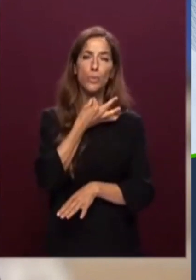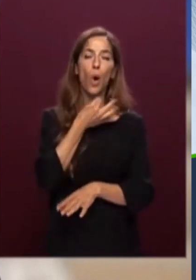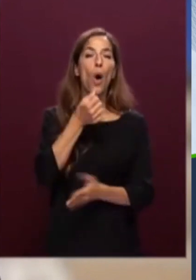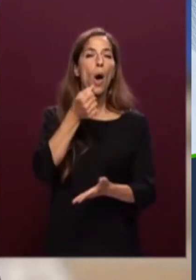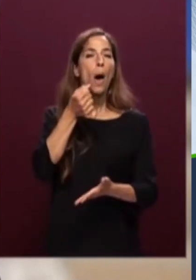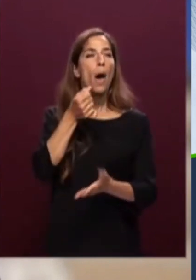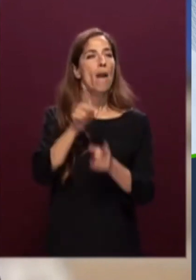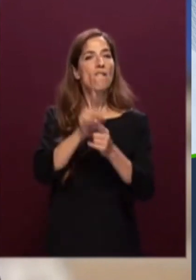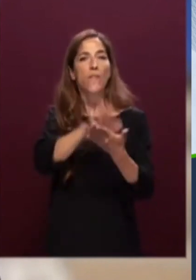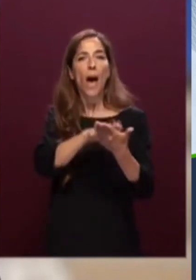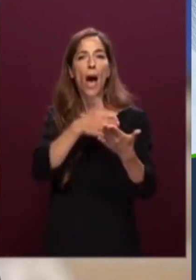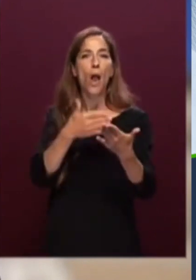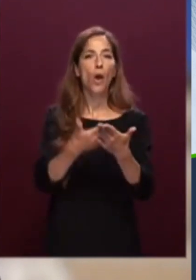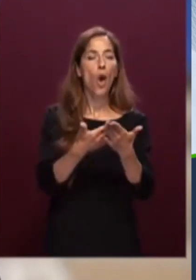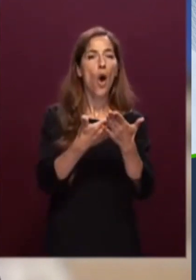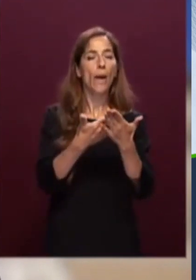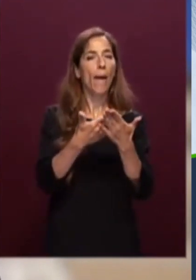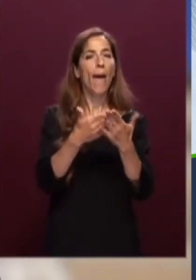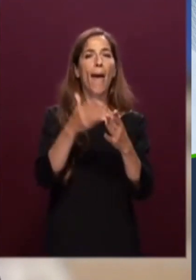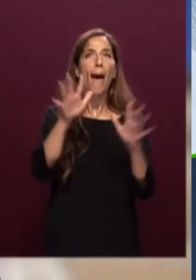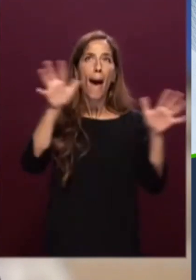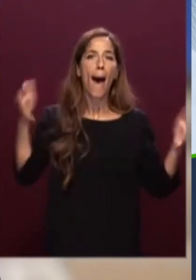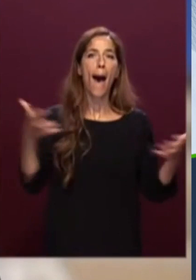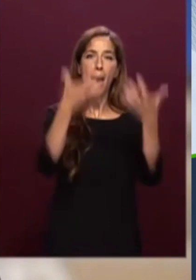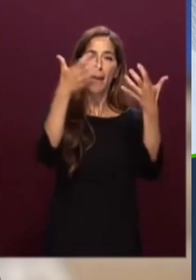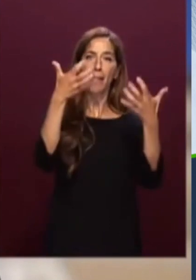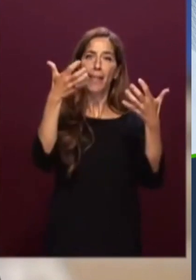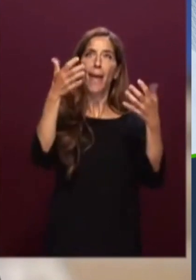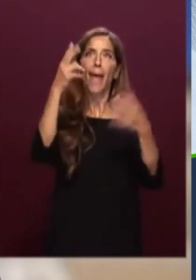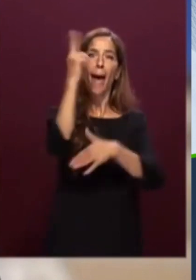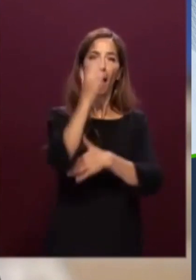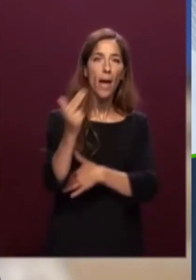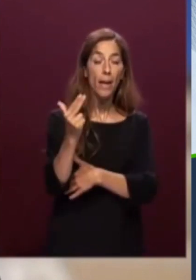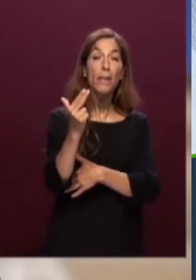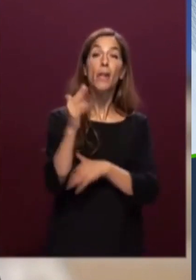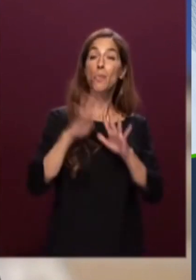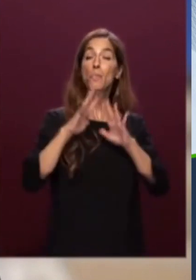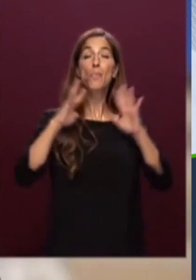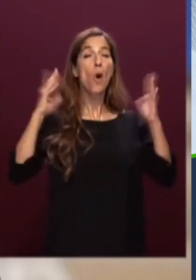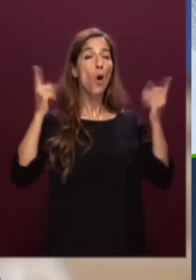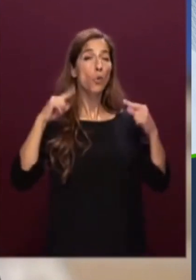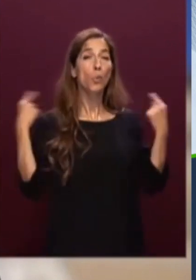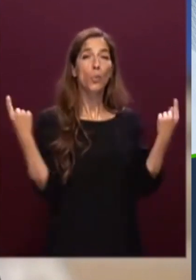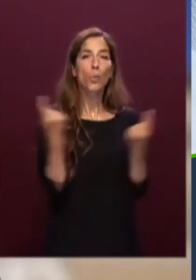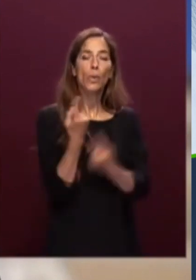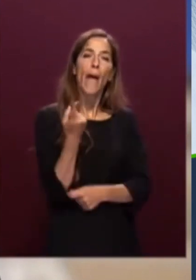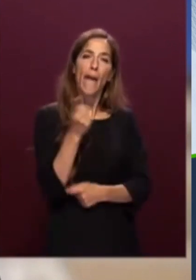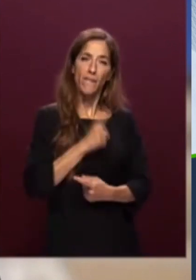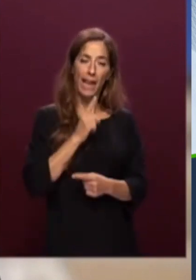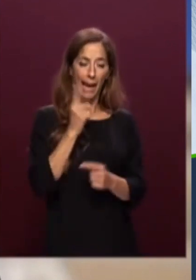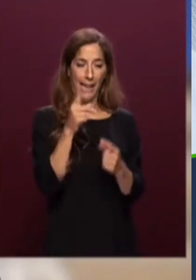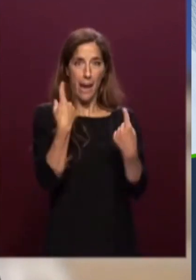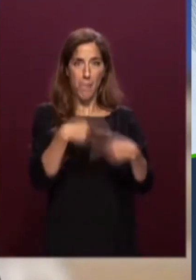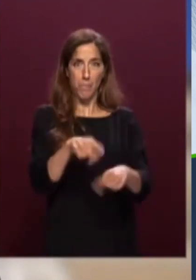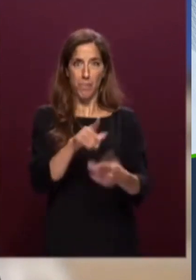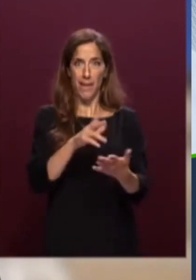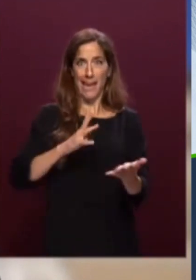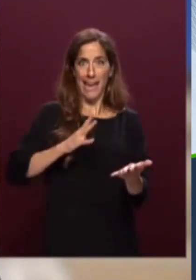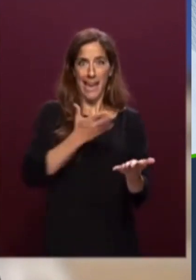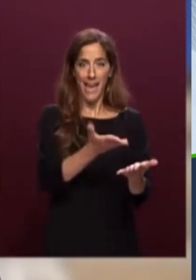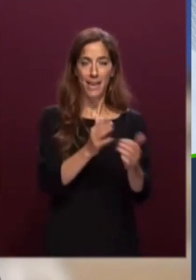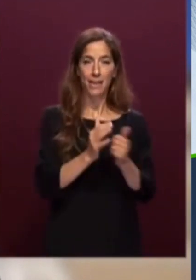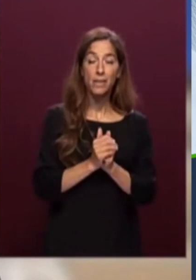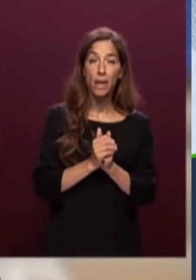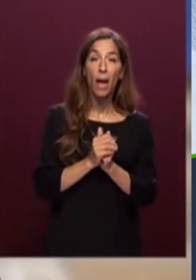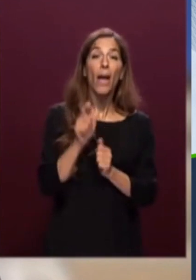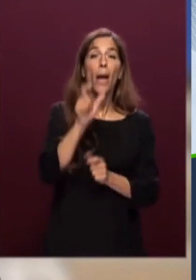invidiato al mondo gli italiani hanno saputo rialzarsi dalla distruzione e dalle rovine della